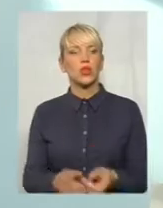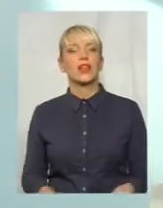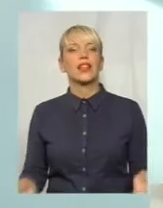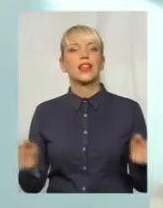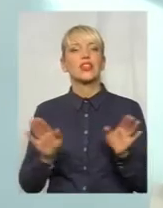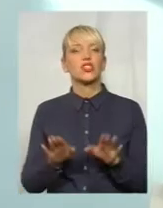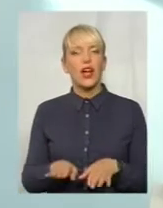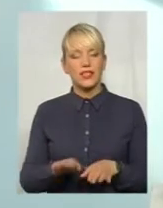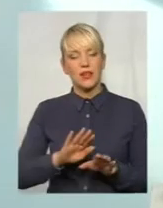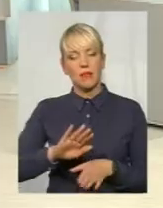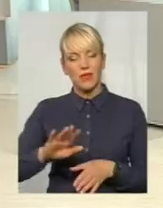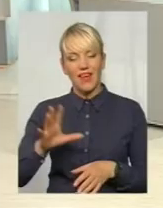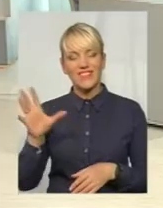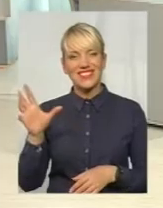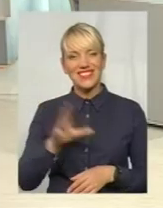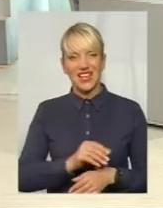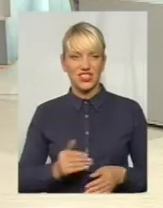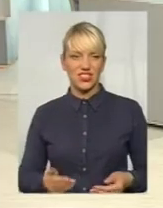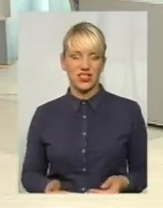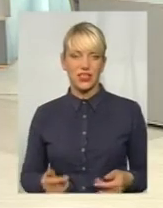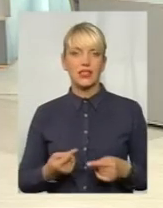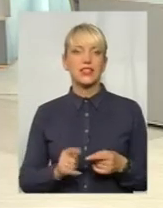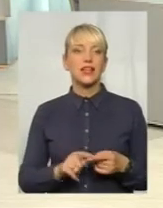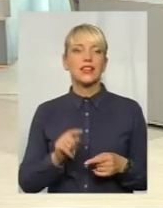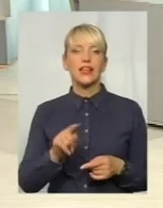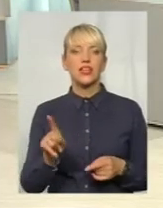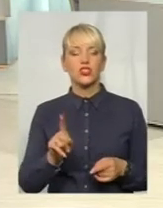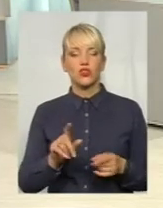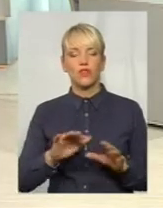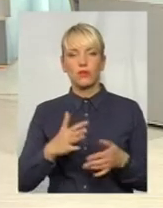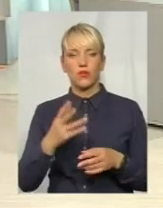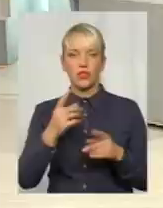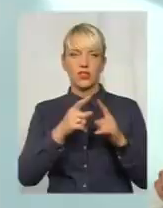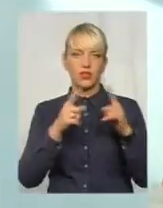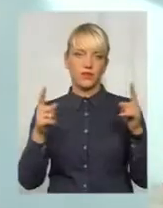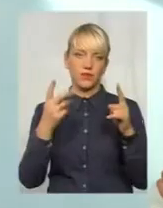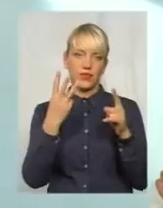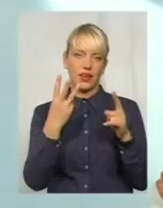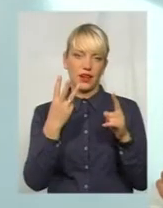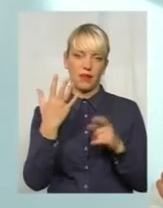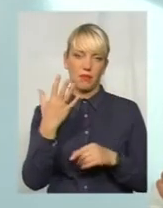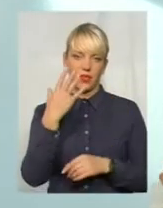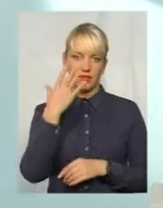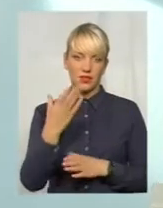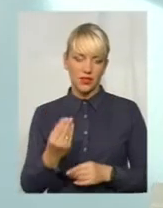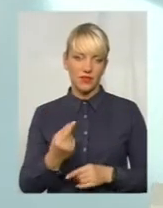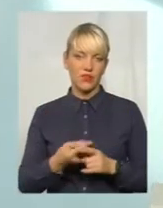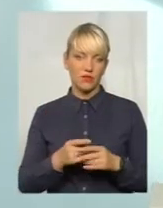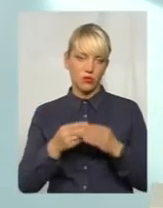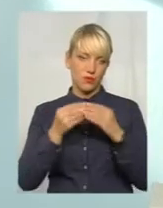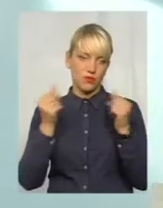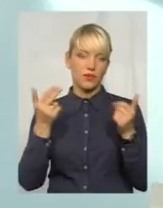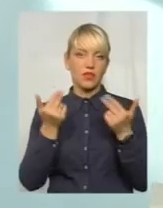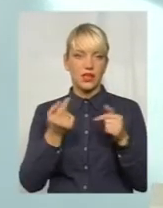післяін'єкційна реакція. Тобто, це те, що відбувається протягом трьох, максимум п'яти днів. І проходить без сліда. Так, це